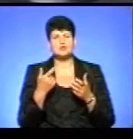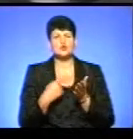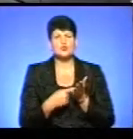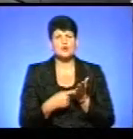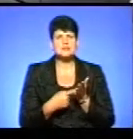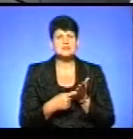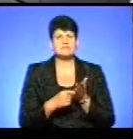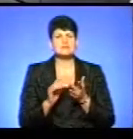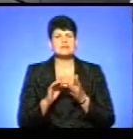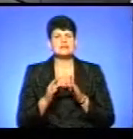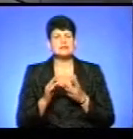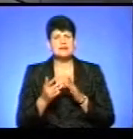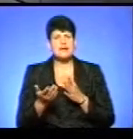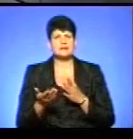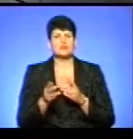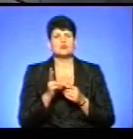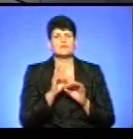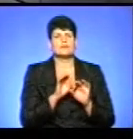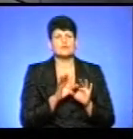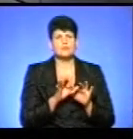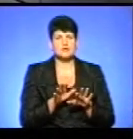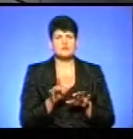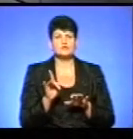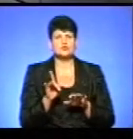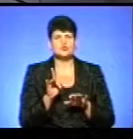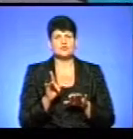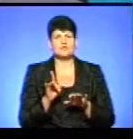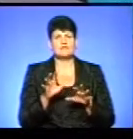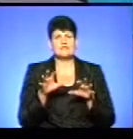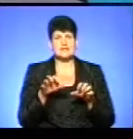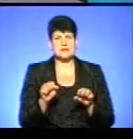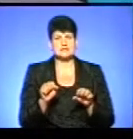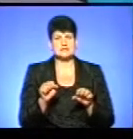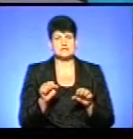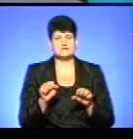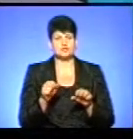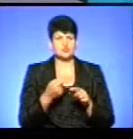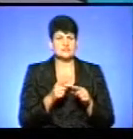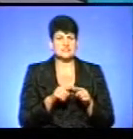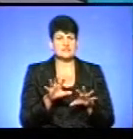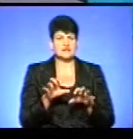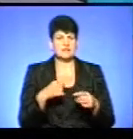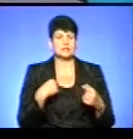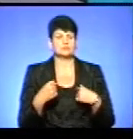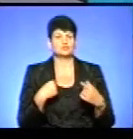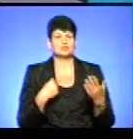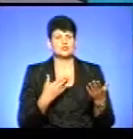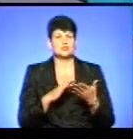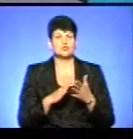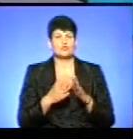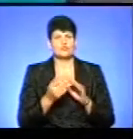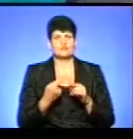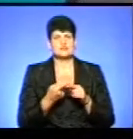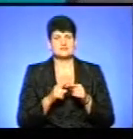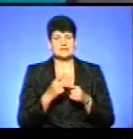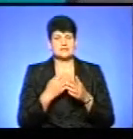з інтернету, чи, можливо, хтось вам розповідав, що, власне, тварини страждають? Які умови їх в цих цирках?